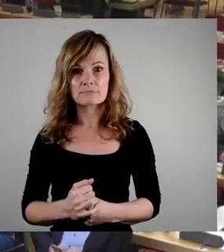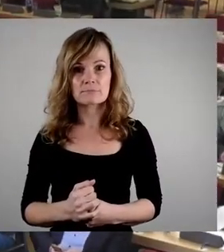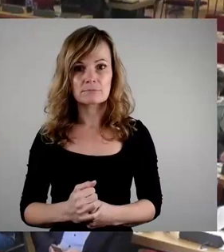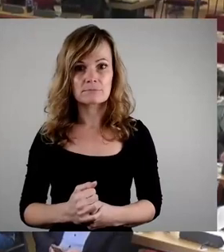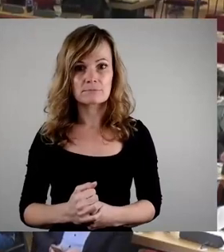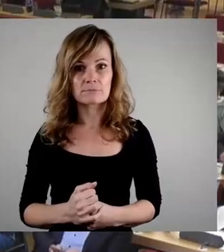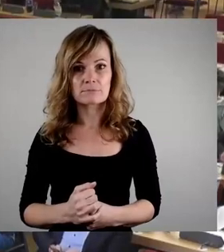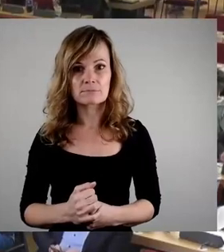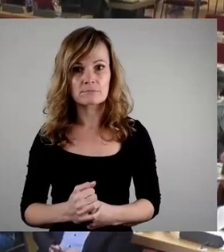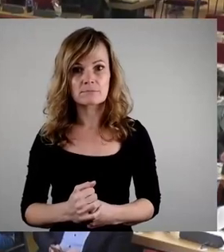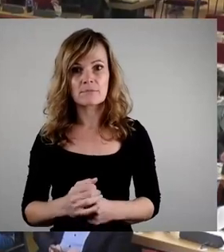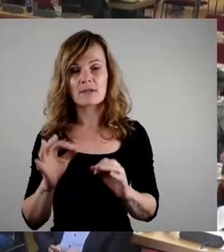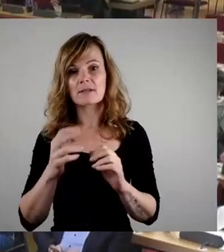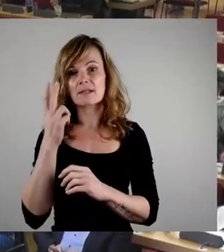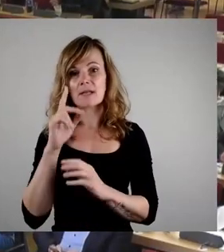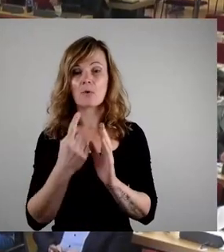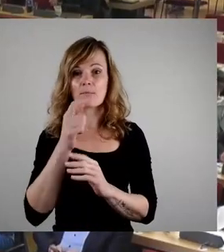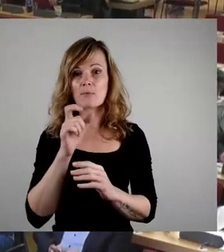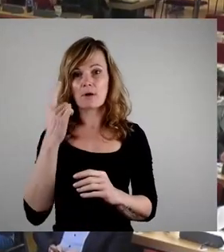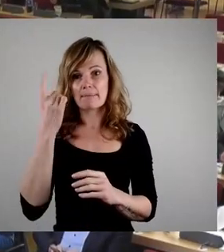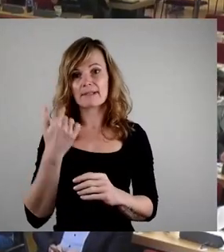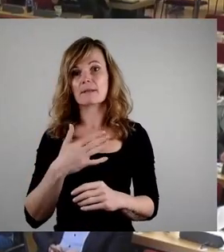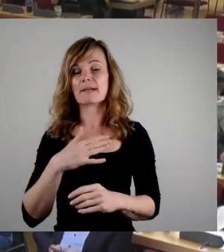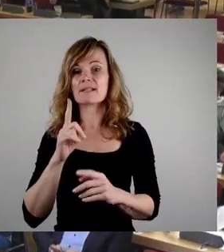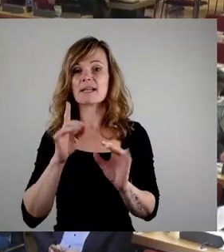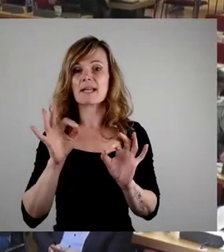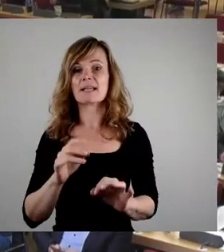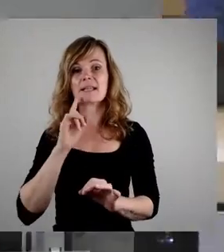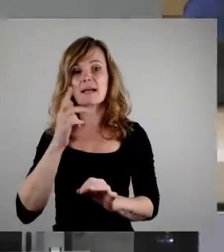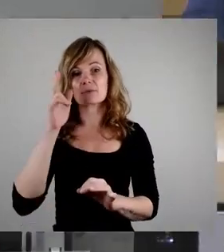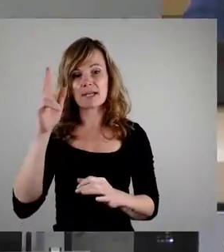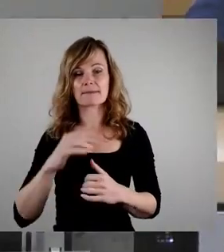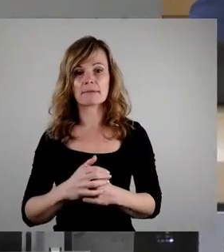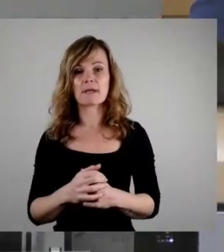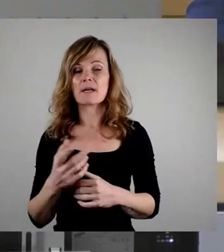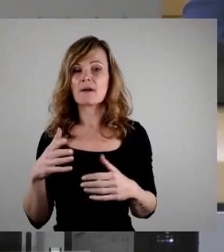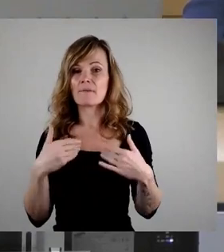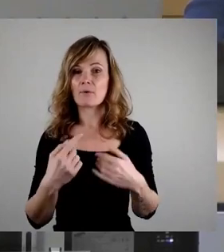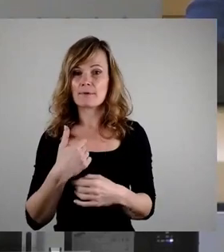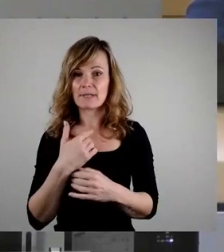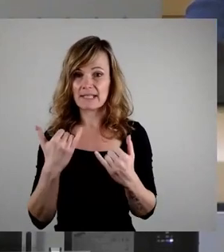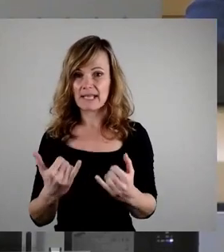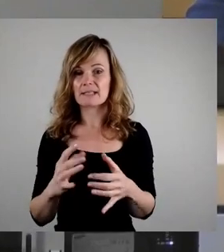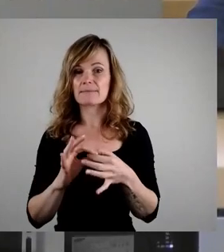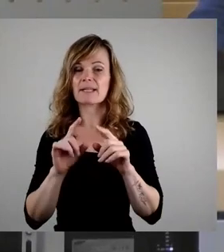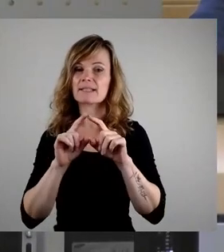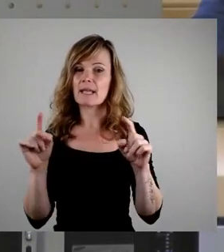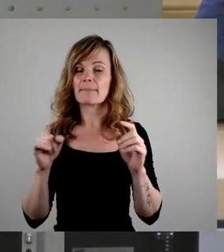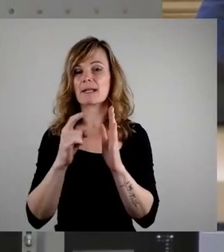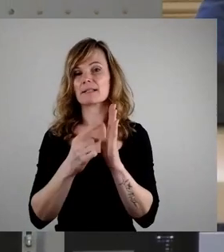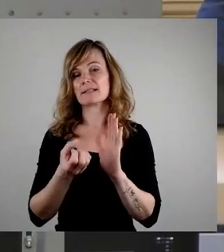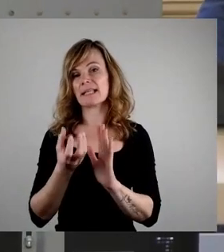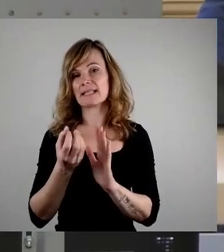Sehr geehrter Herr Oberbürgermeister, meine sehr geehrten Damen und Herren, ich freue mich, dass wir heute mal das Digitalisierungsthema im Rat streifen, ein